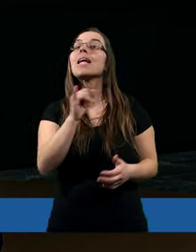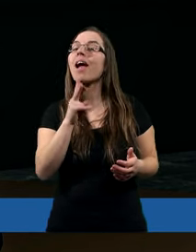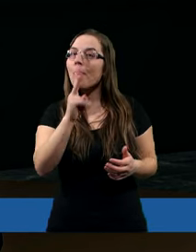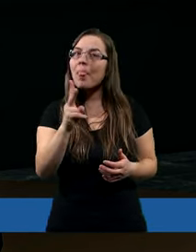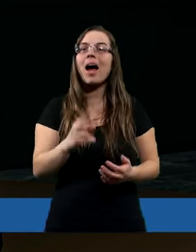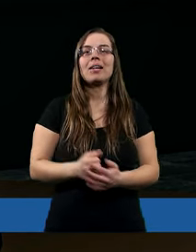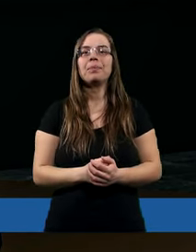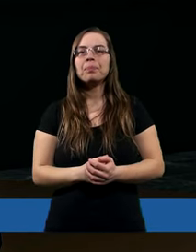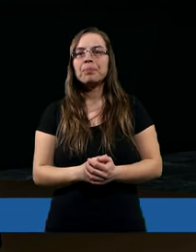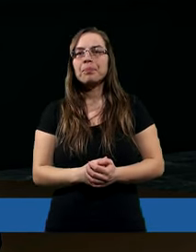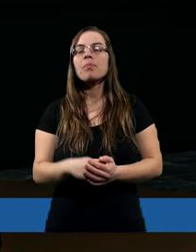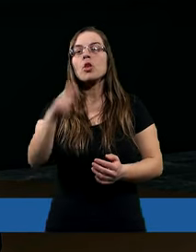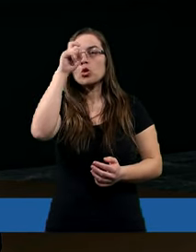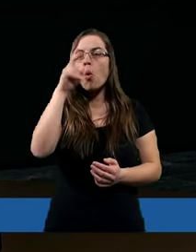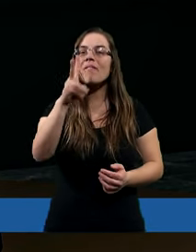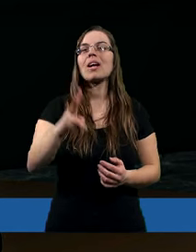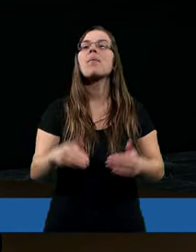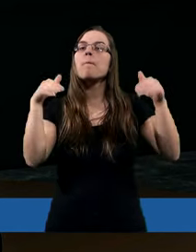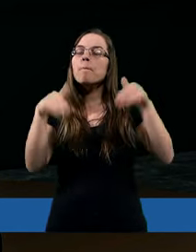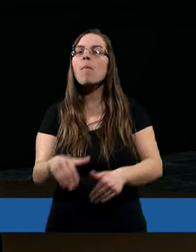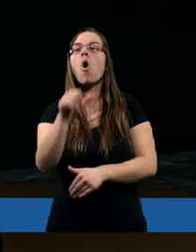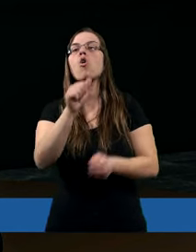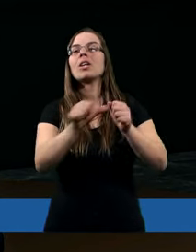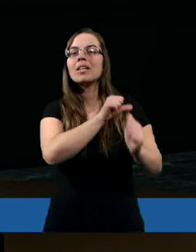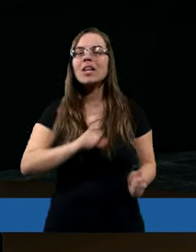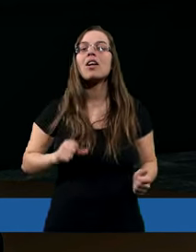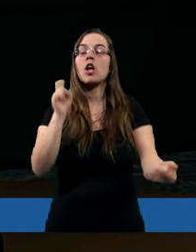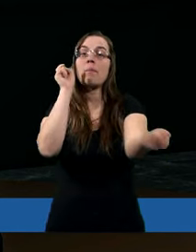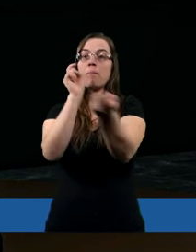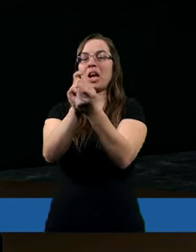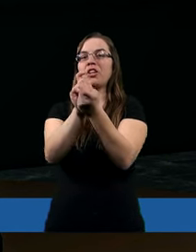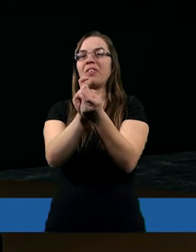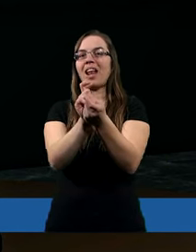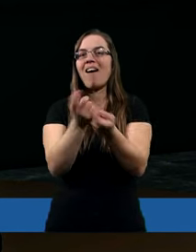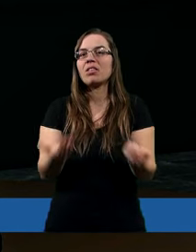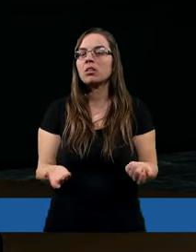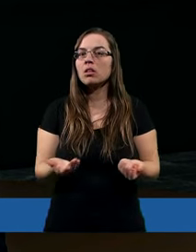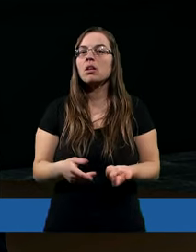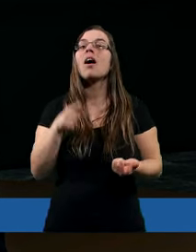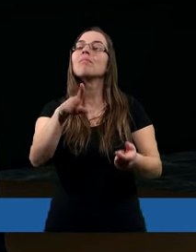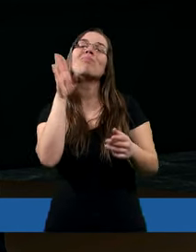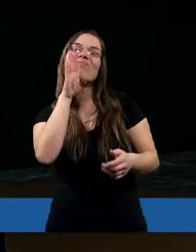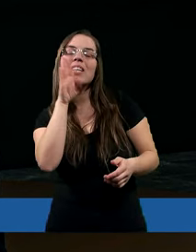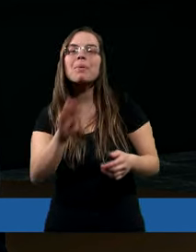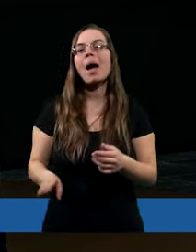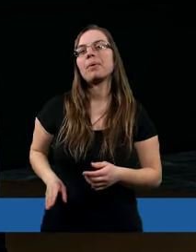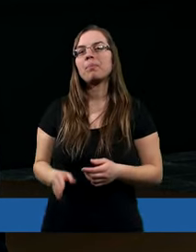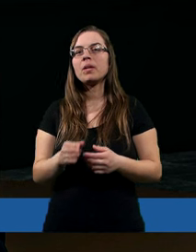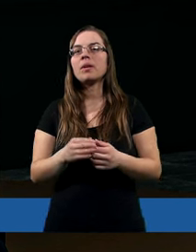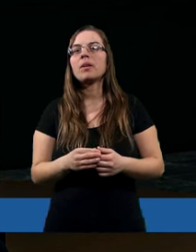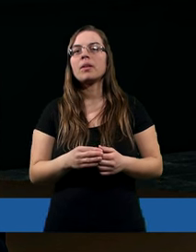człowiek może się przeciwstawić. Ten fragment wyjęty